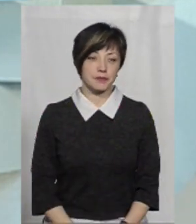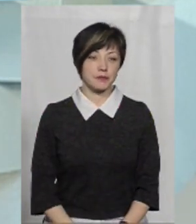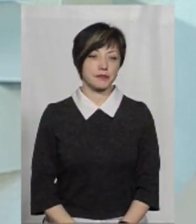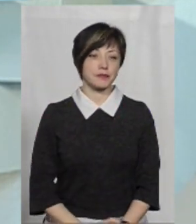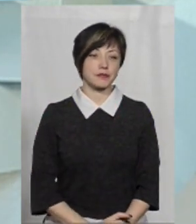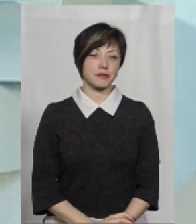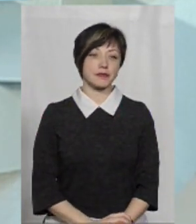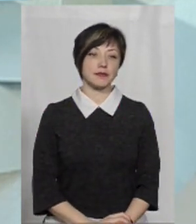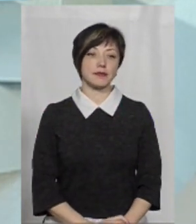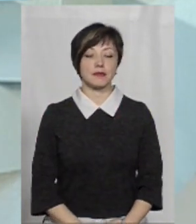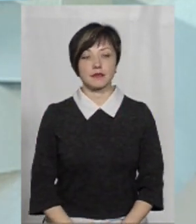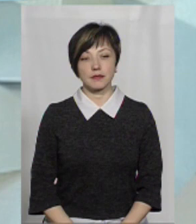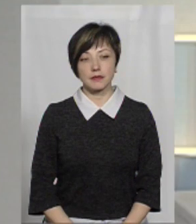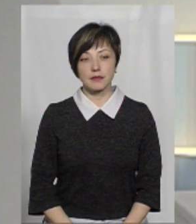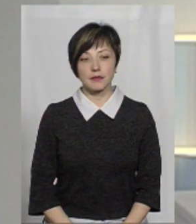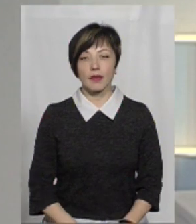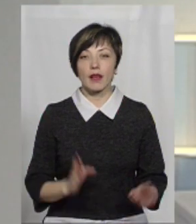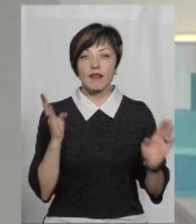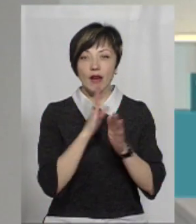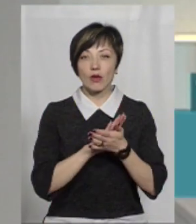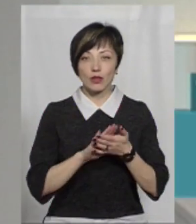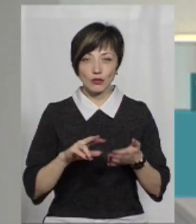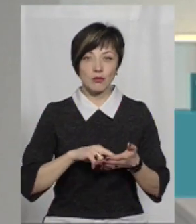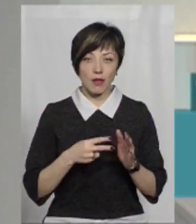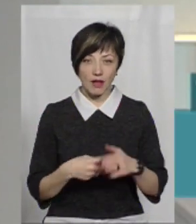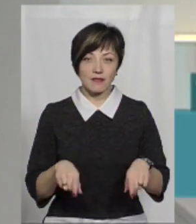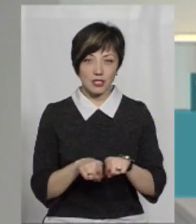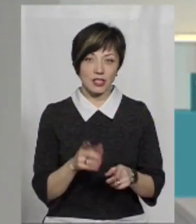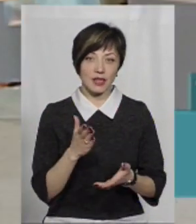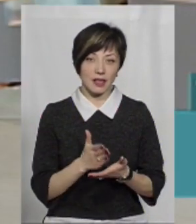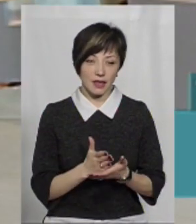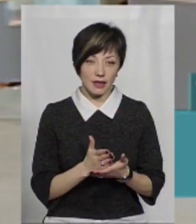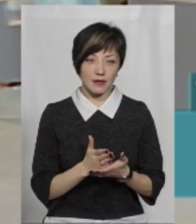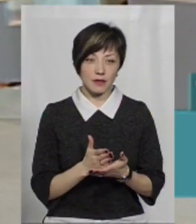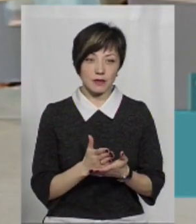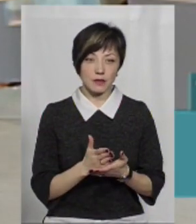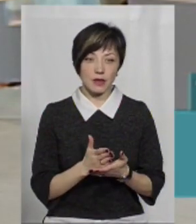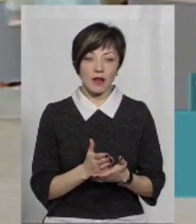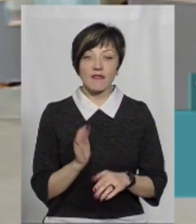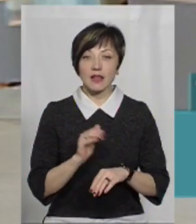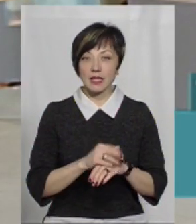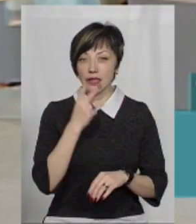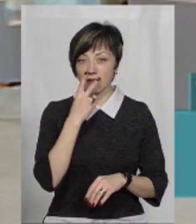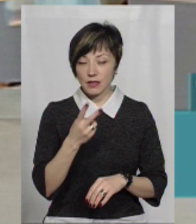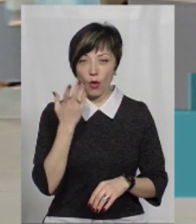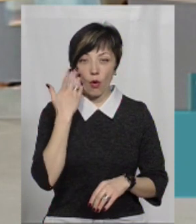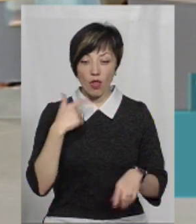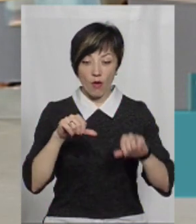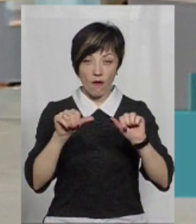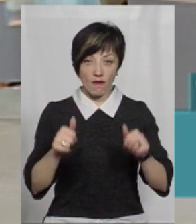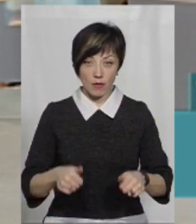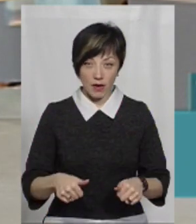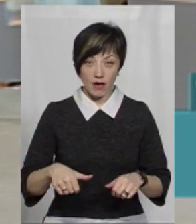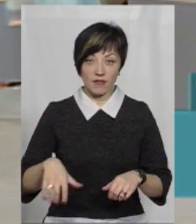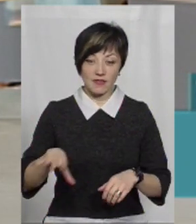якби, немає. Ну, в екологічному плані все ж таки є, напевно. Але, напевно, що... Фактично, дійсно, після митного оформлення